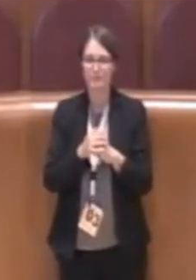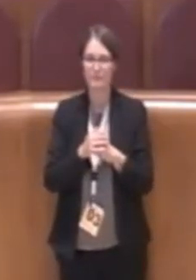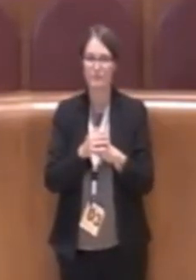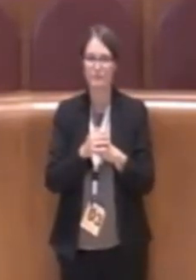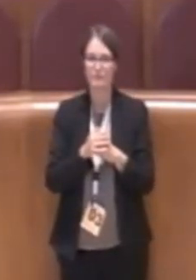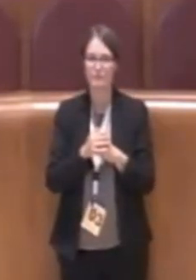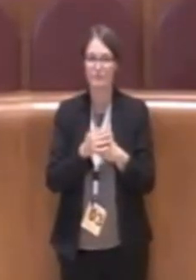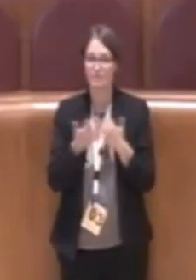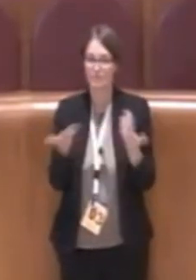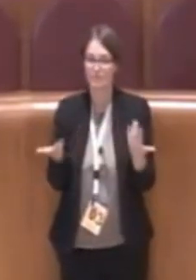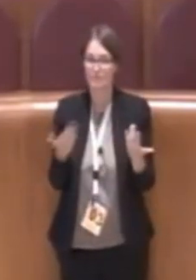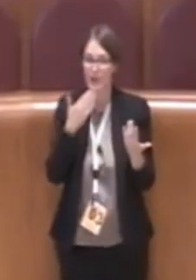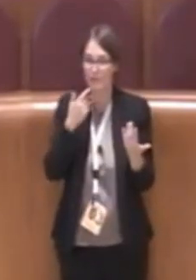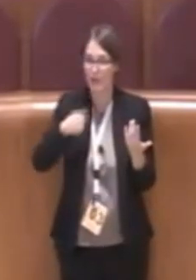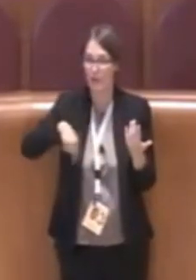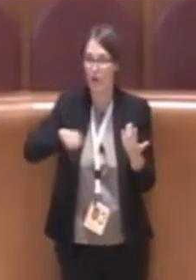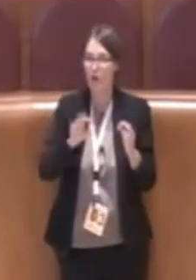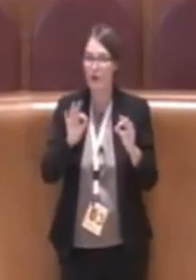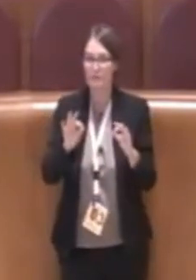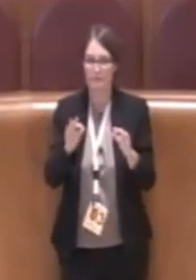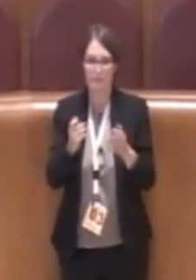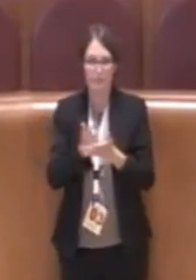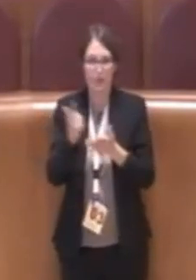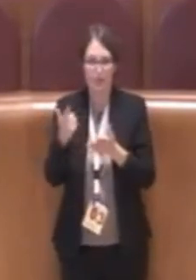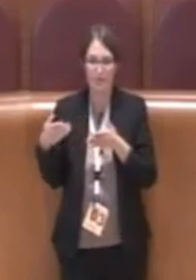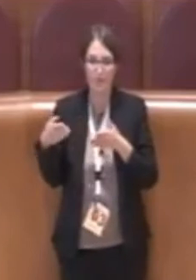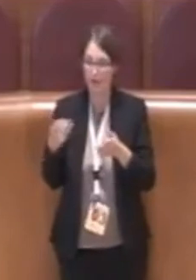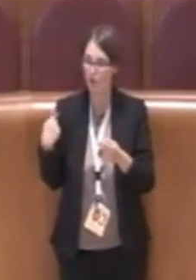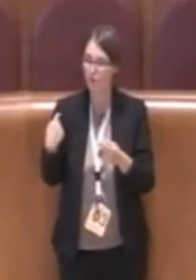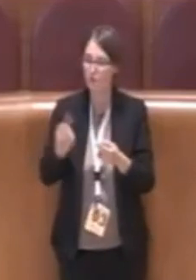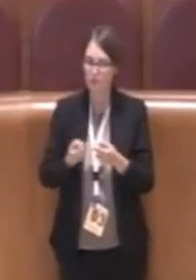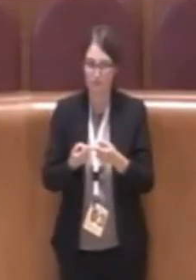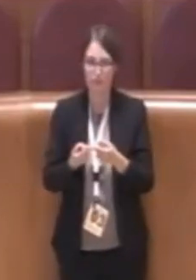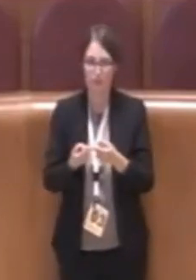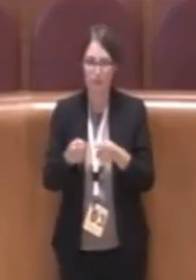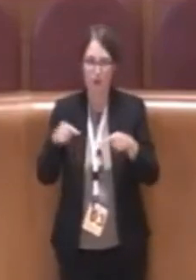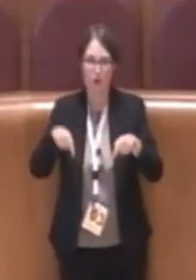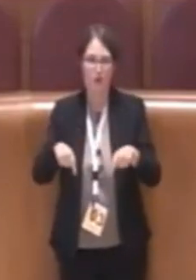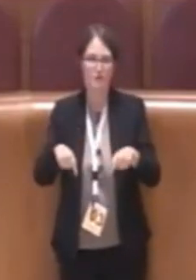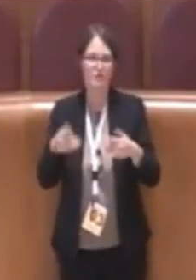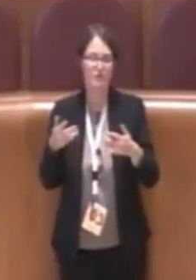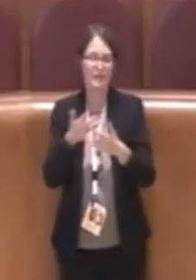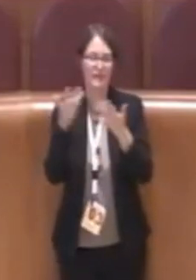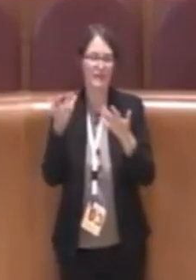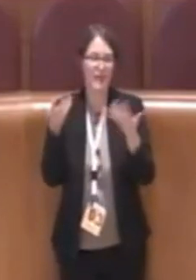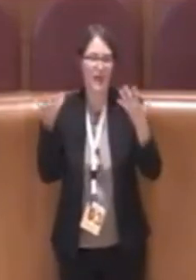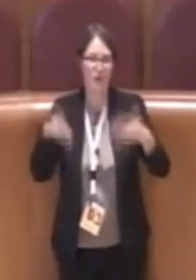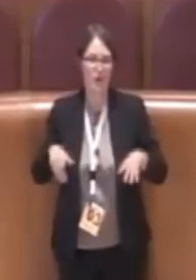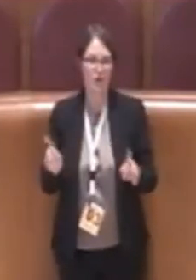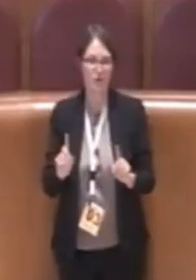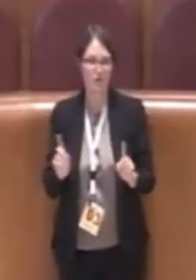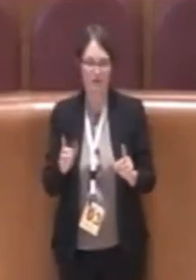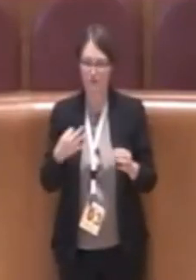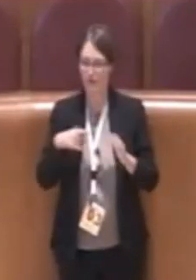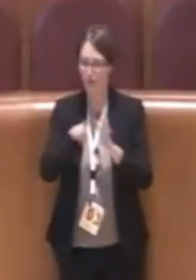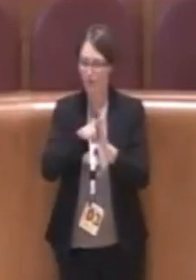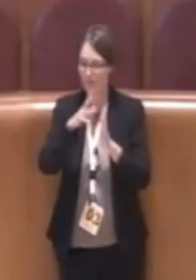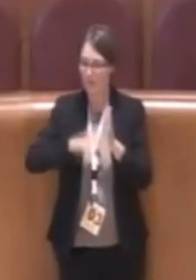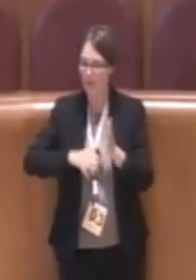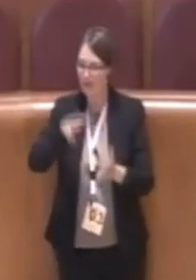importante quello fatto. Oggi chiaramente non termina qua con l'approvazione di questa delibera, ma